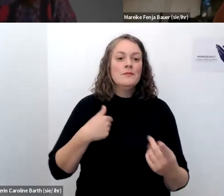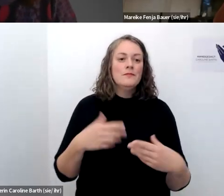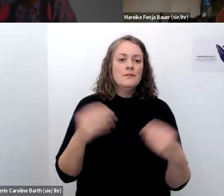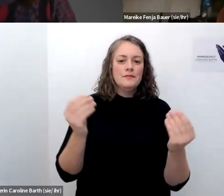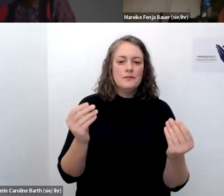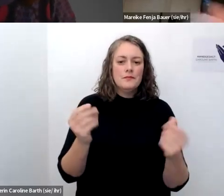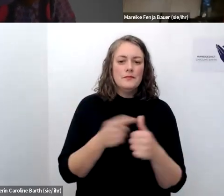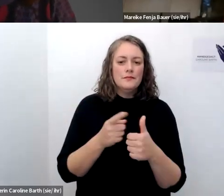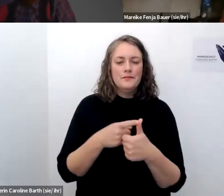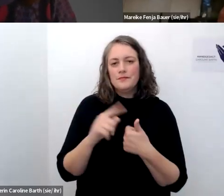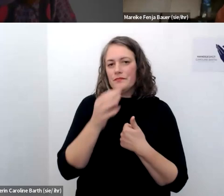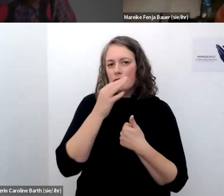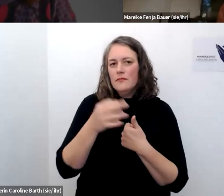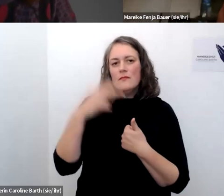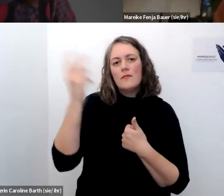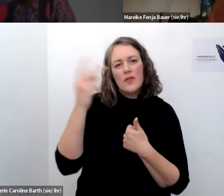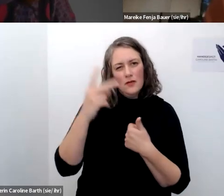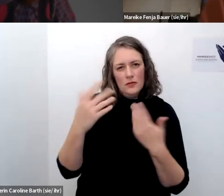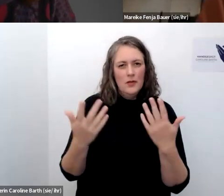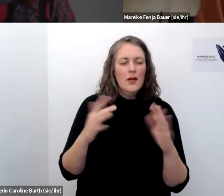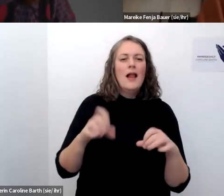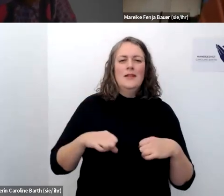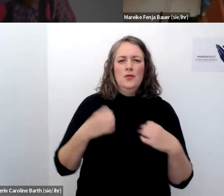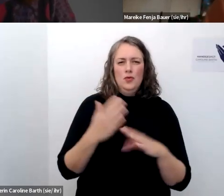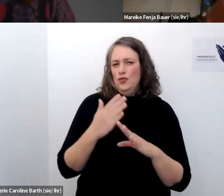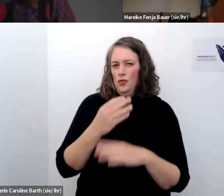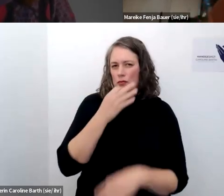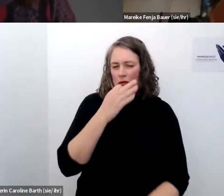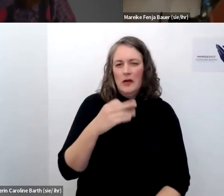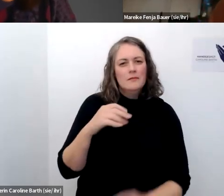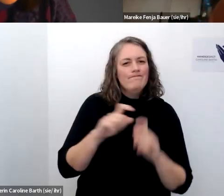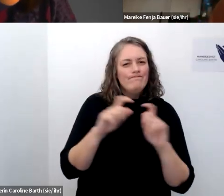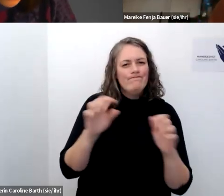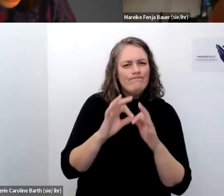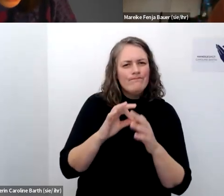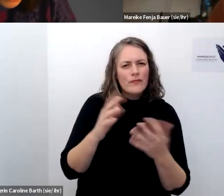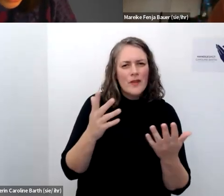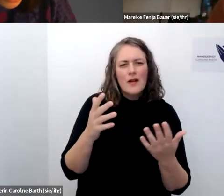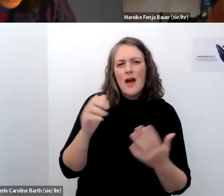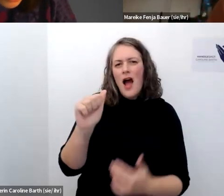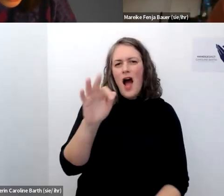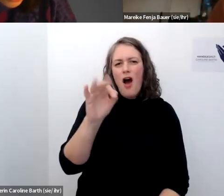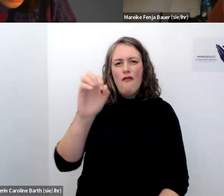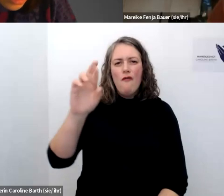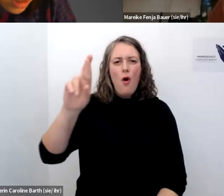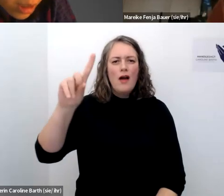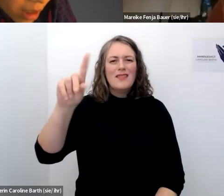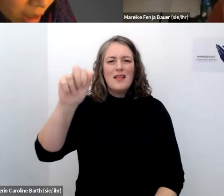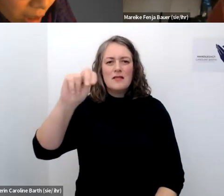einer verständnis frage die relativ früh kam was sind afro danzen hat